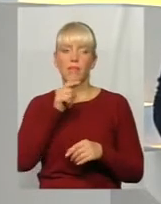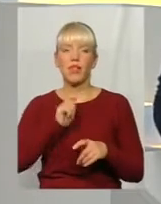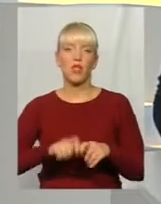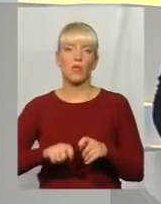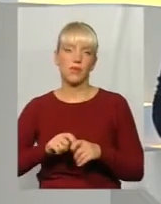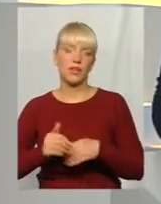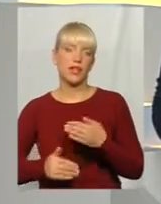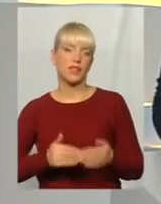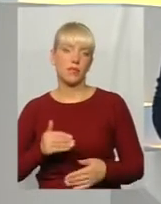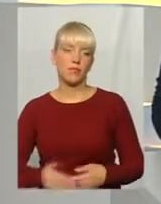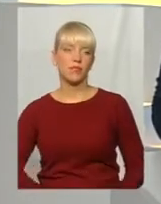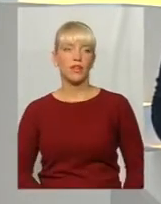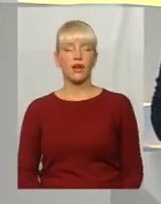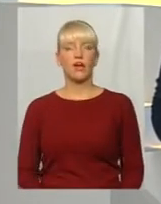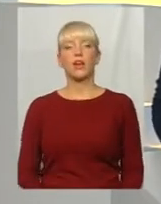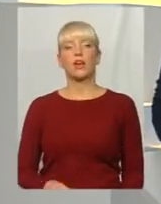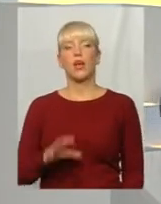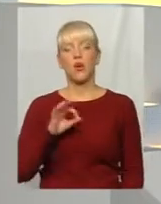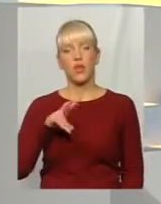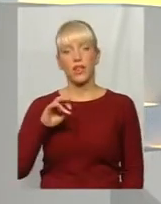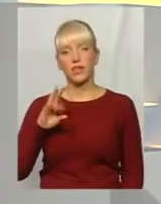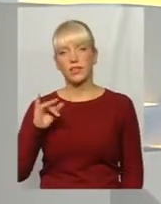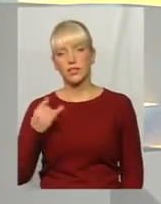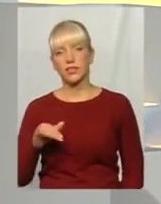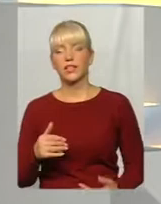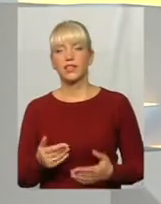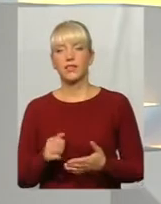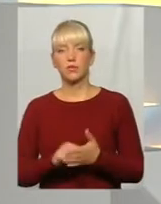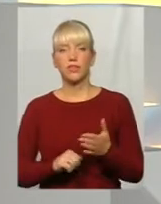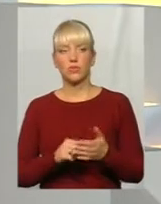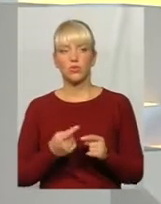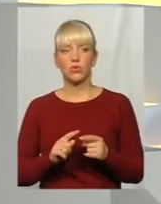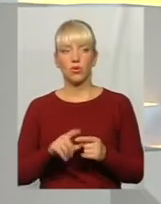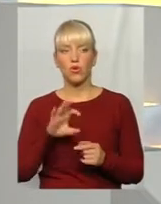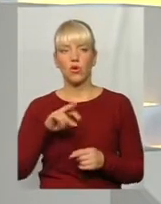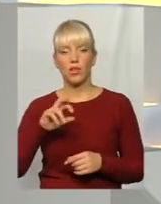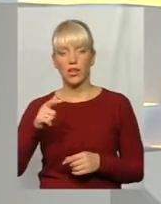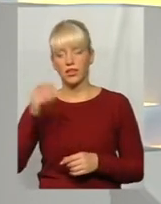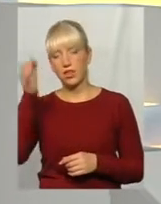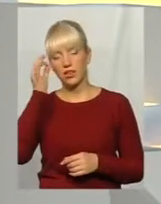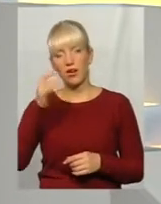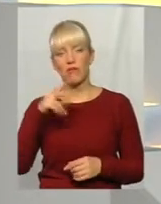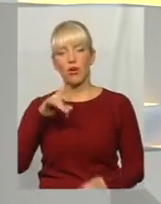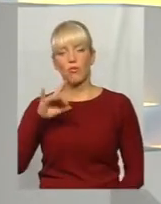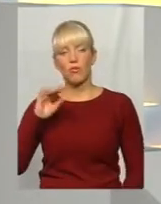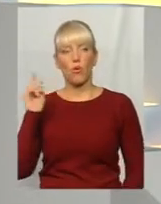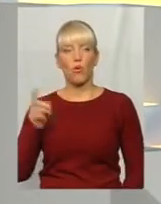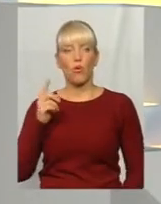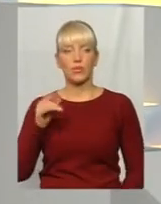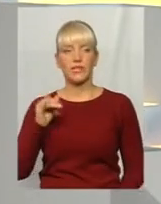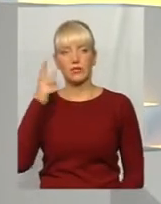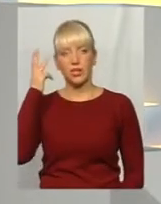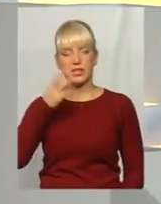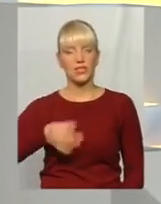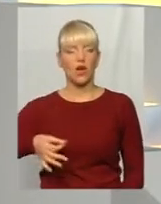Дякую. Пане Олексій, з приводу того, все ж таки, пан Олег згадав про область. А Хмельницька область, і,